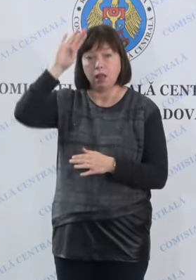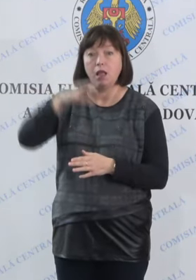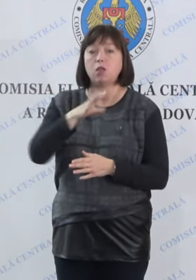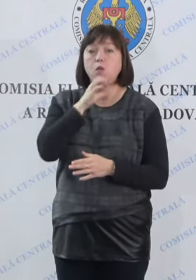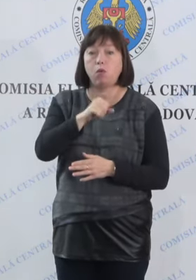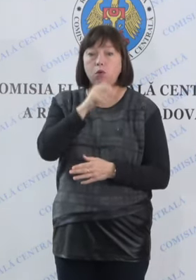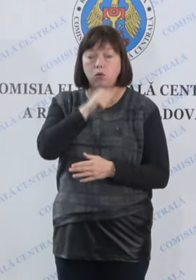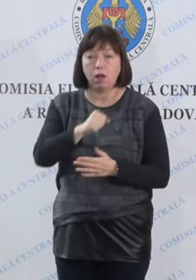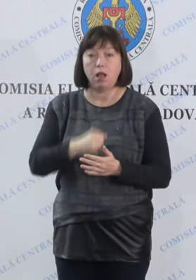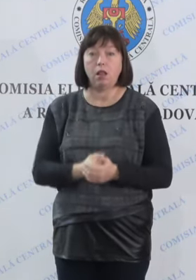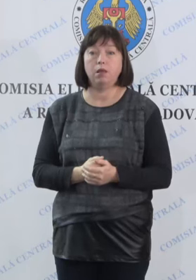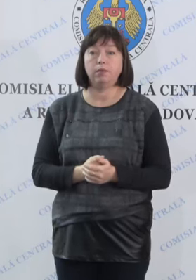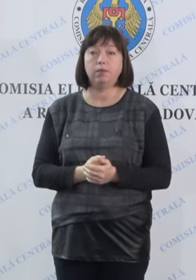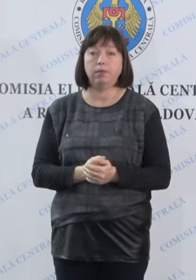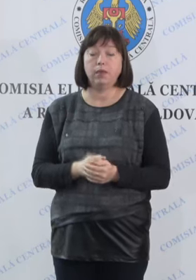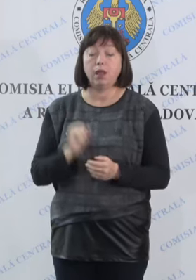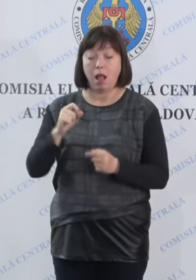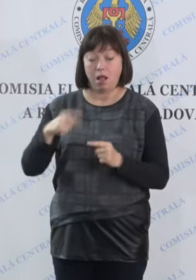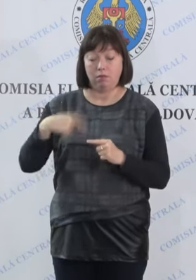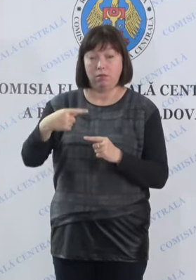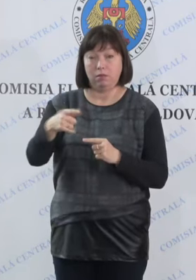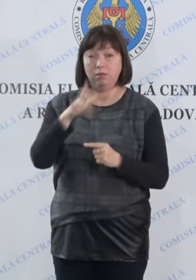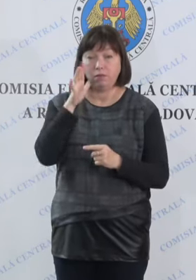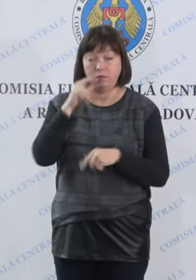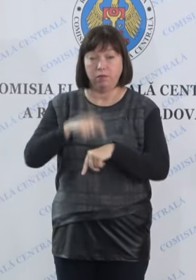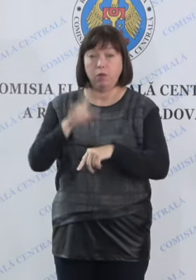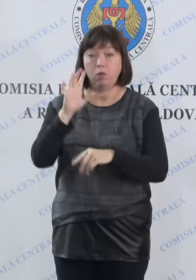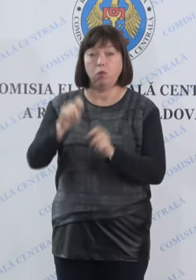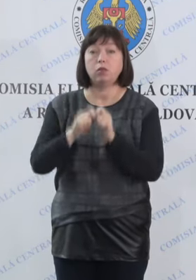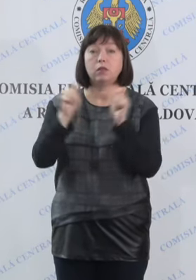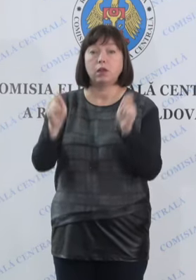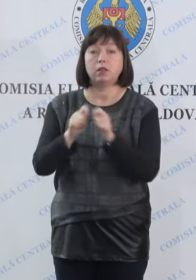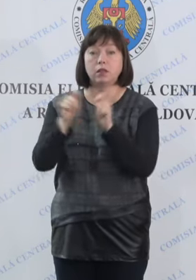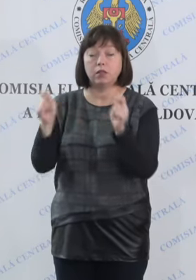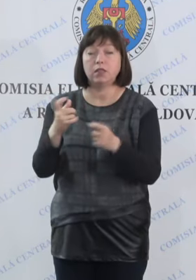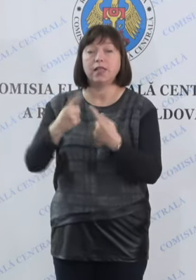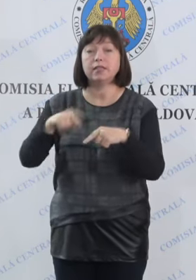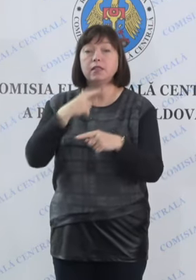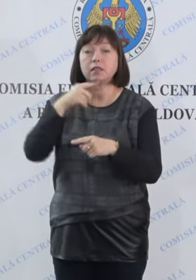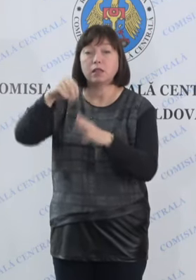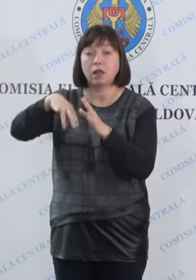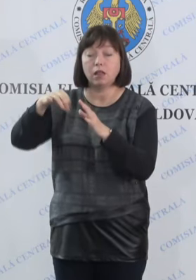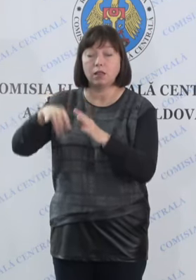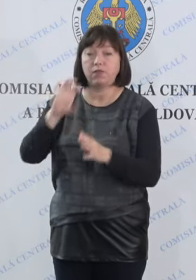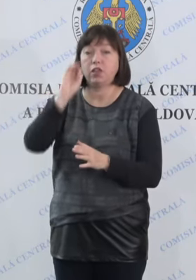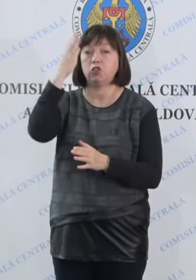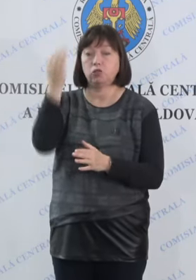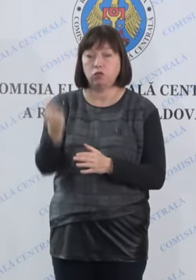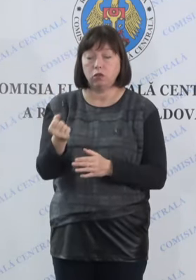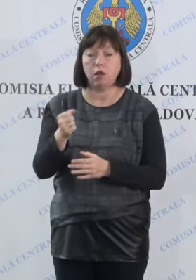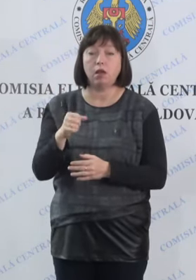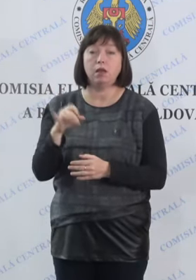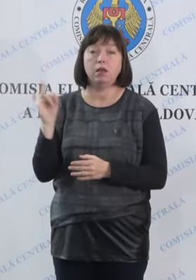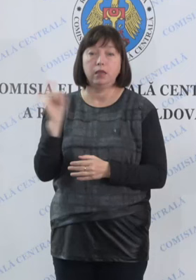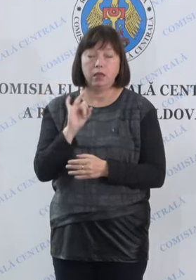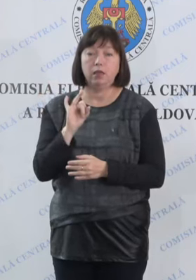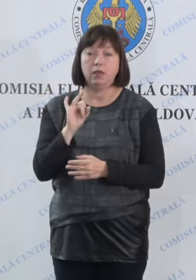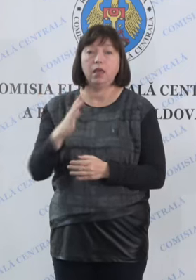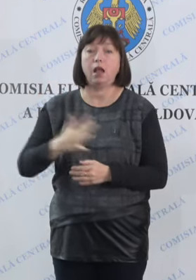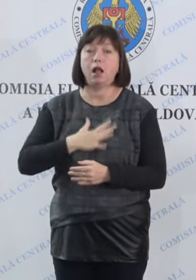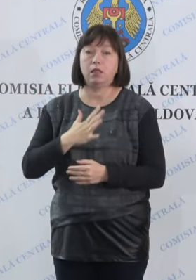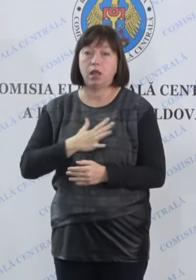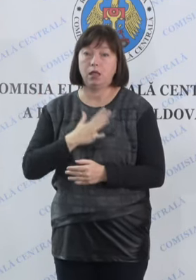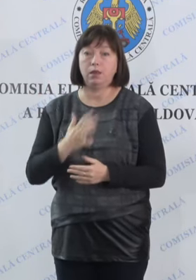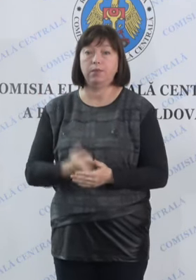Portugalia, iar în următoarele ore urmează să se deschide secțiile de votare din Statele Unite ale Americii și